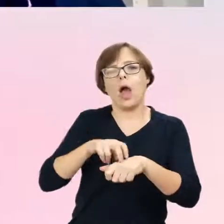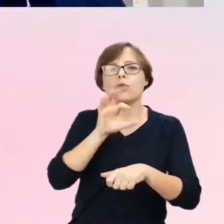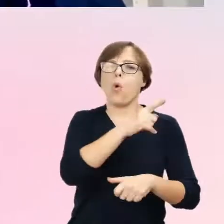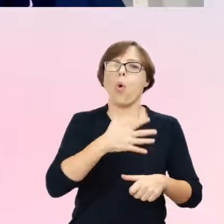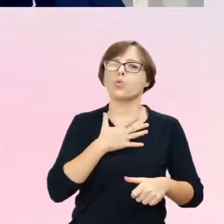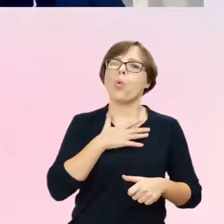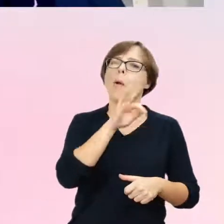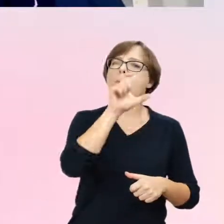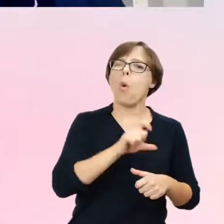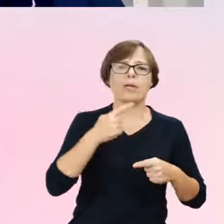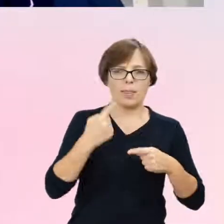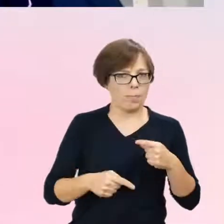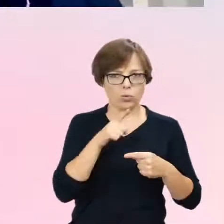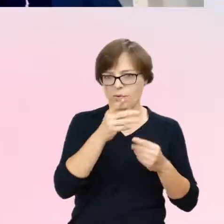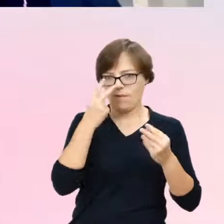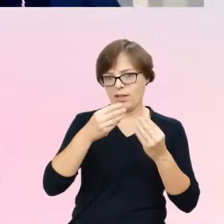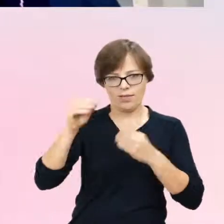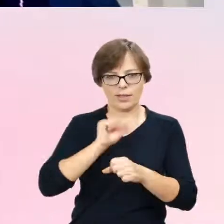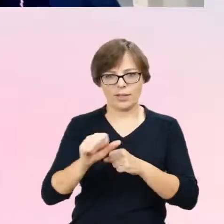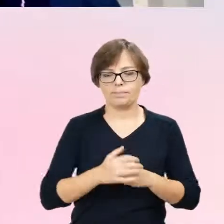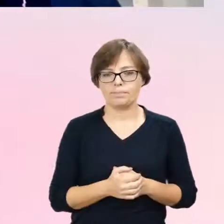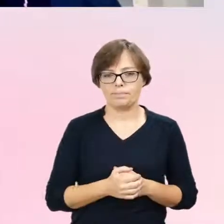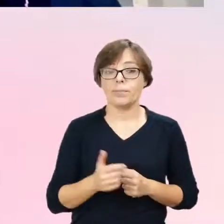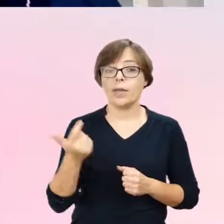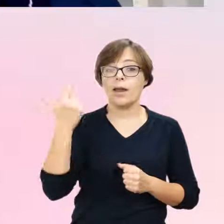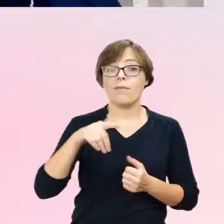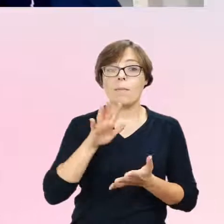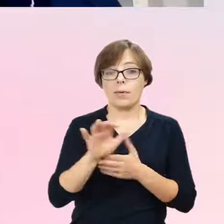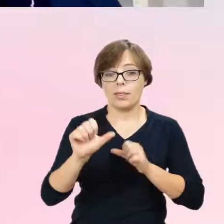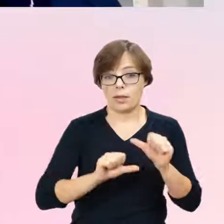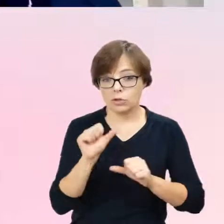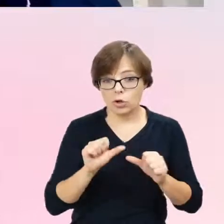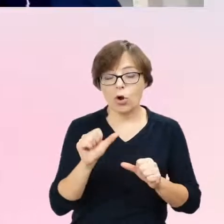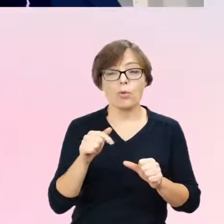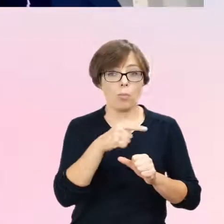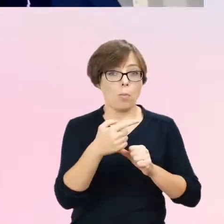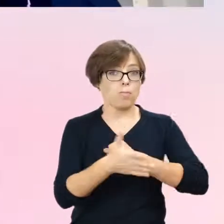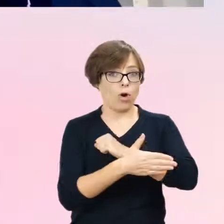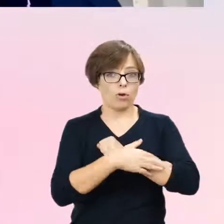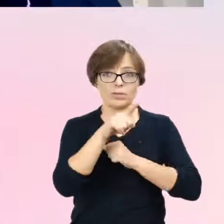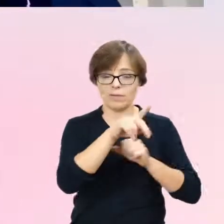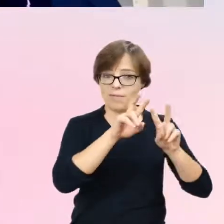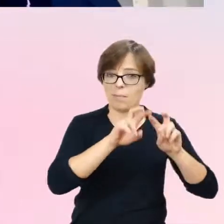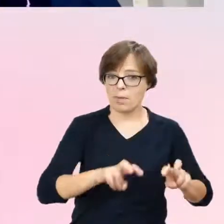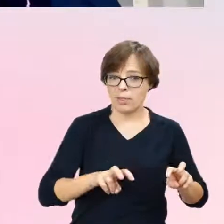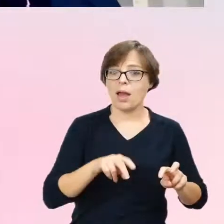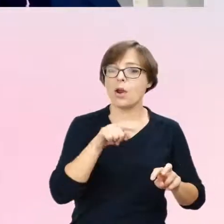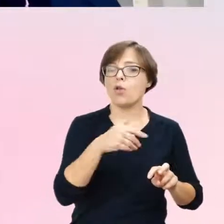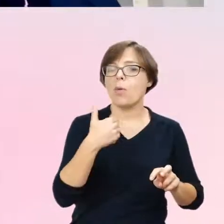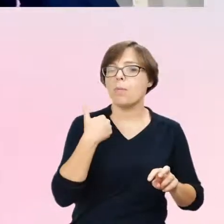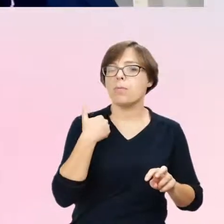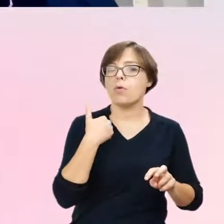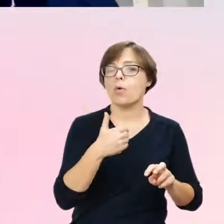2015 rok, tutaj chciałam Państwu pokazać na podstawie tego badania, które było przeprowadzone na